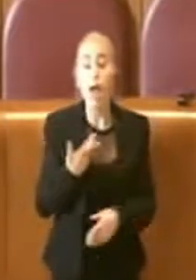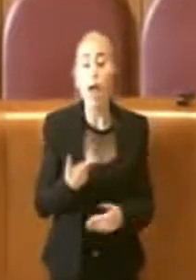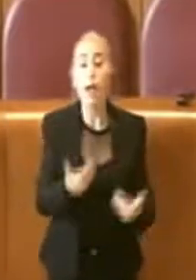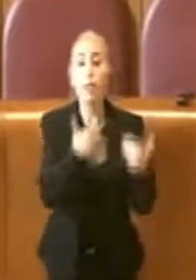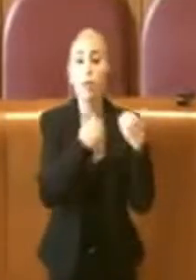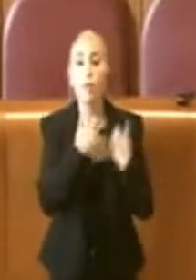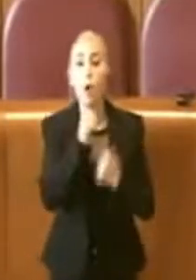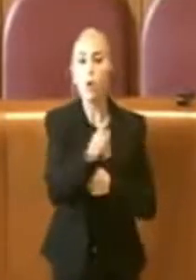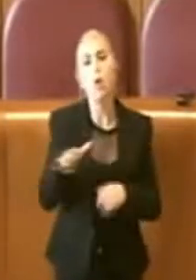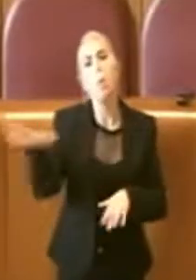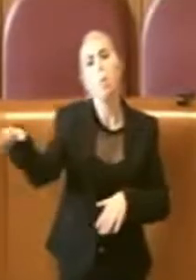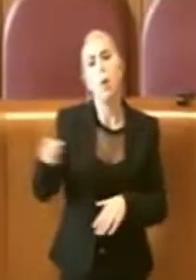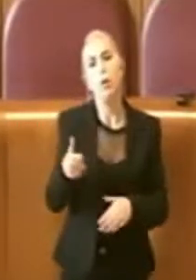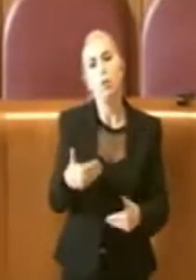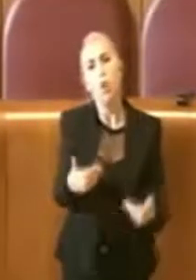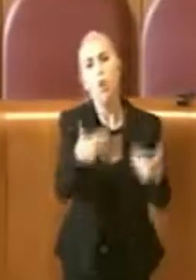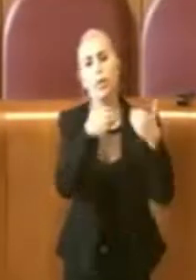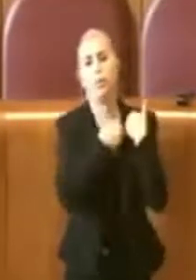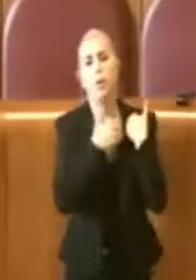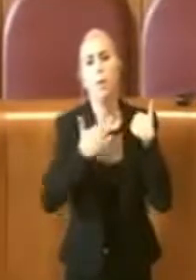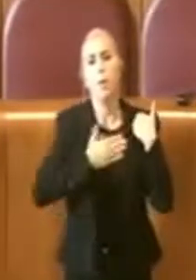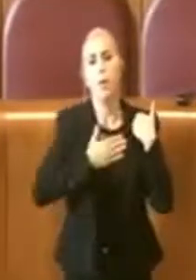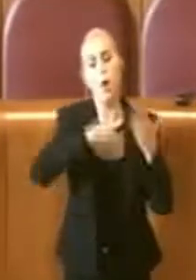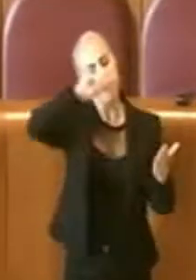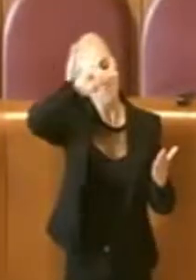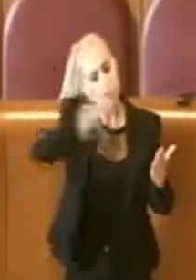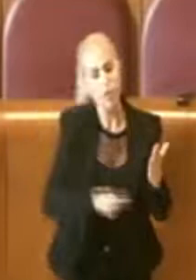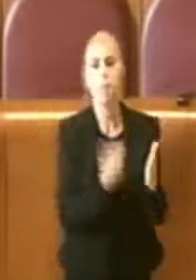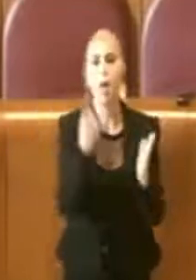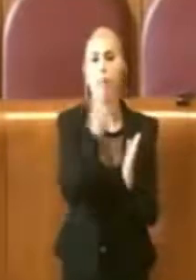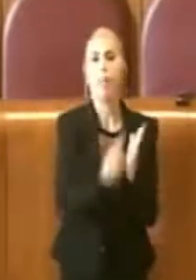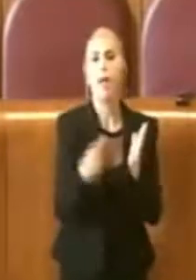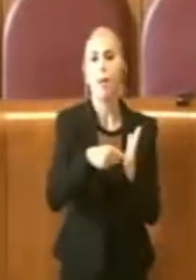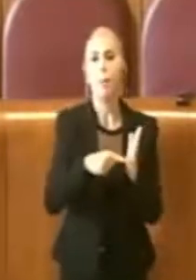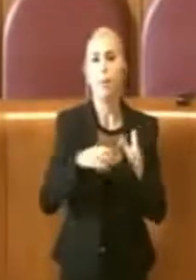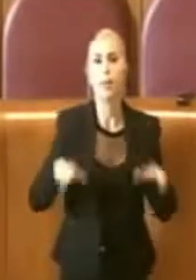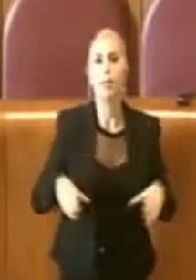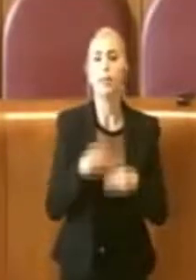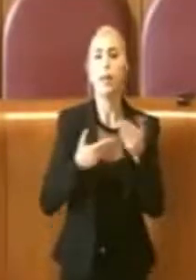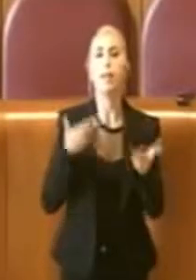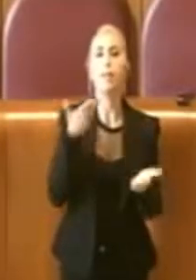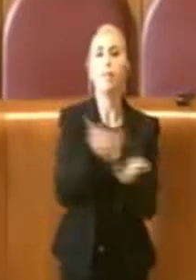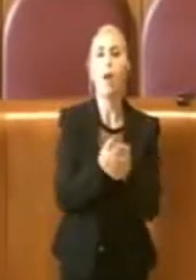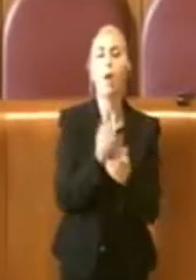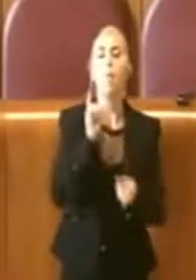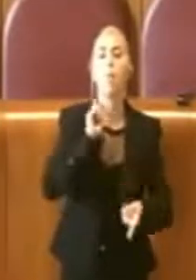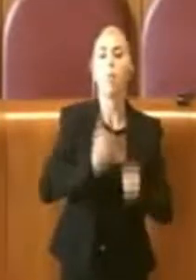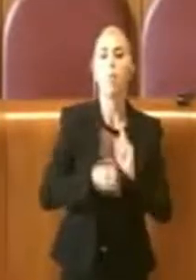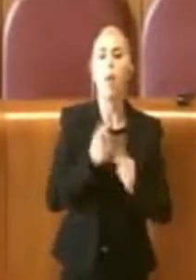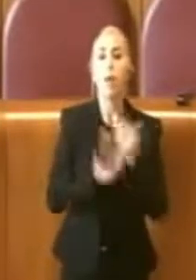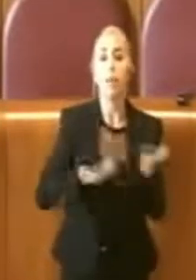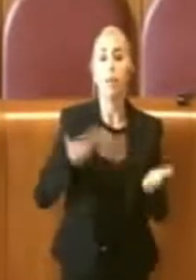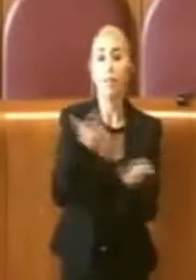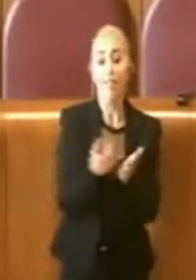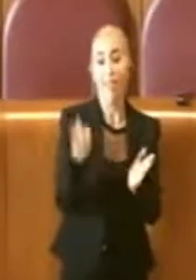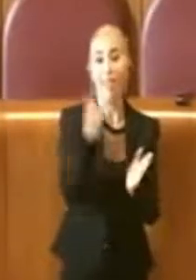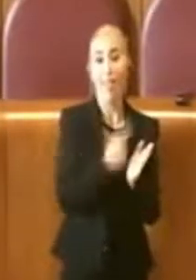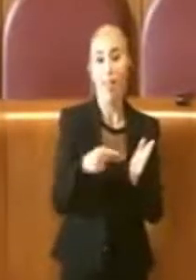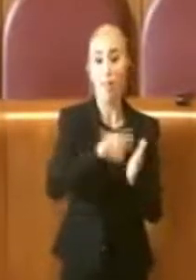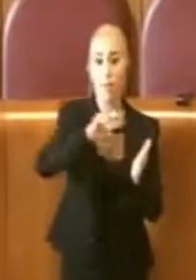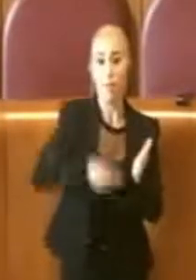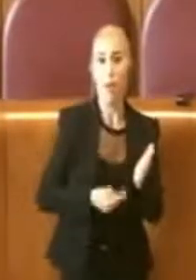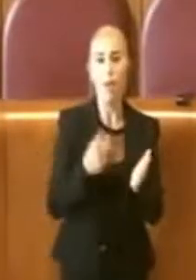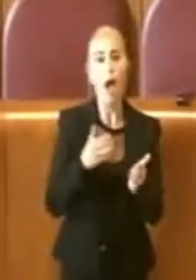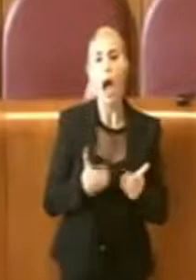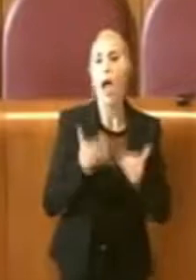responsabilità, io mi prendo le mie. Io ho firmato la delibera dell'iniziativa popolare, ma quando abbiamo parlato della delibera dell'iniziativa popolare, io l'ho firmata ma non c'era ancora